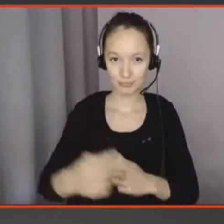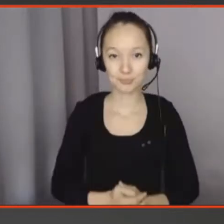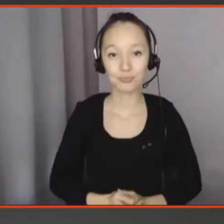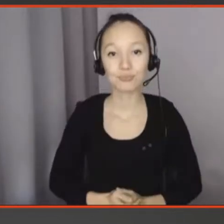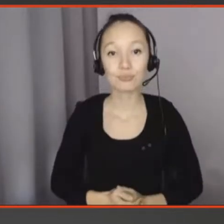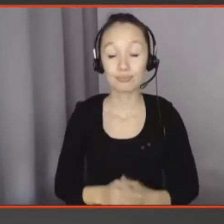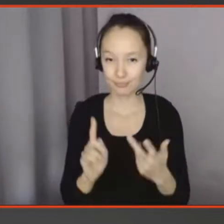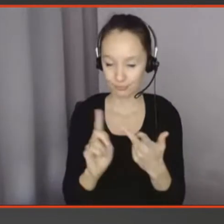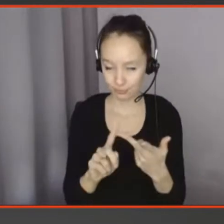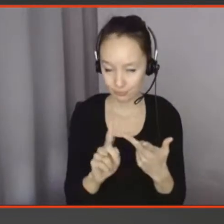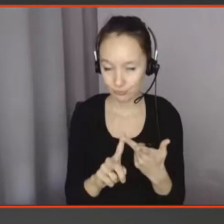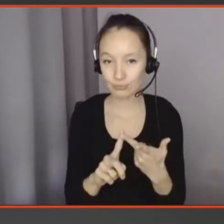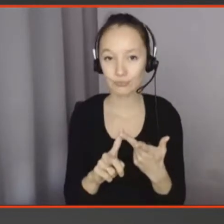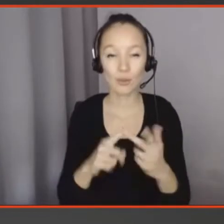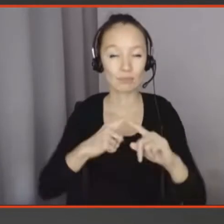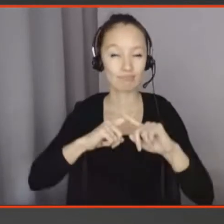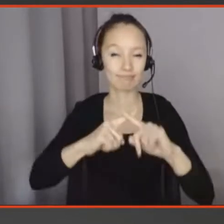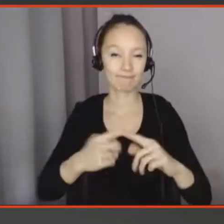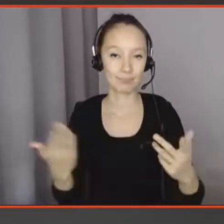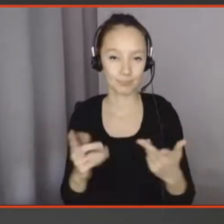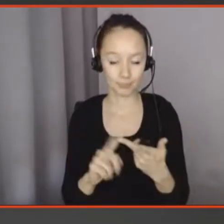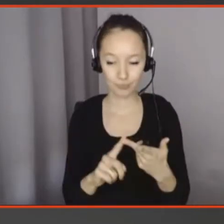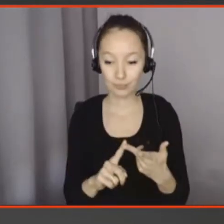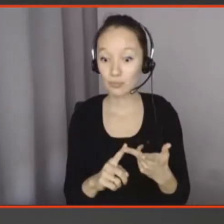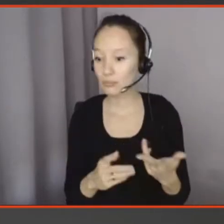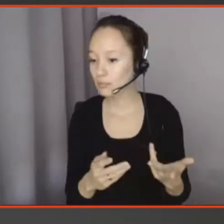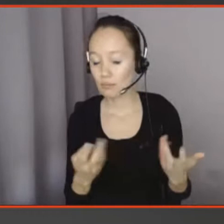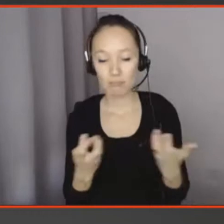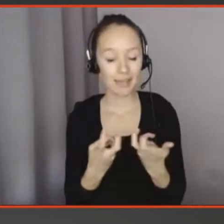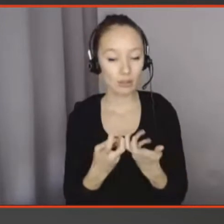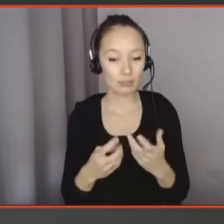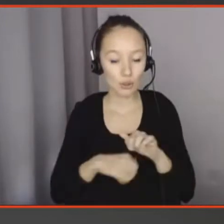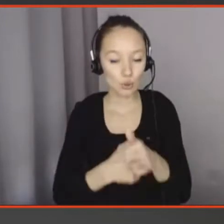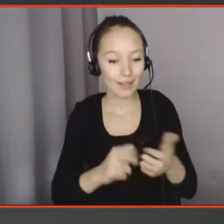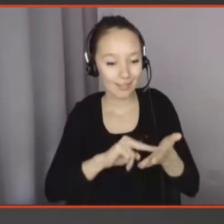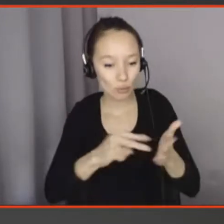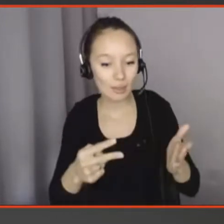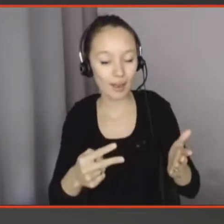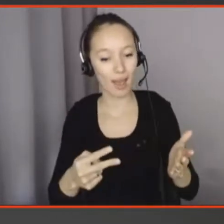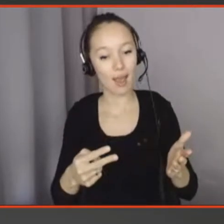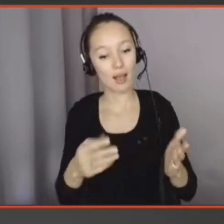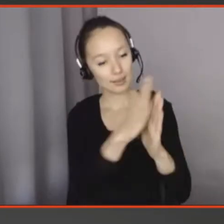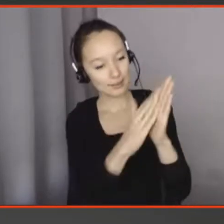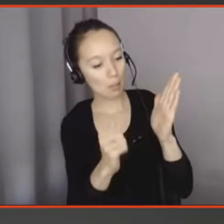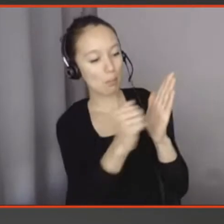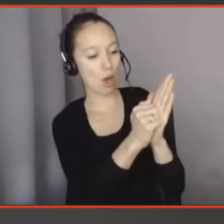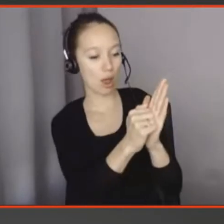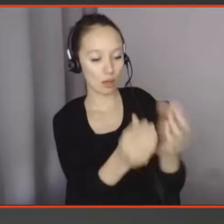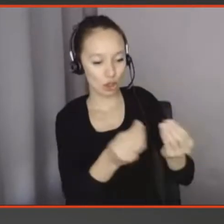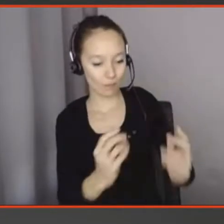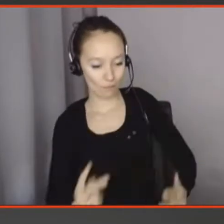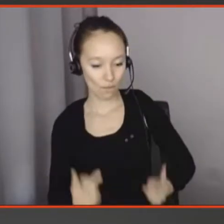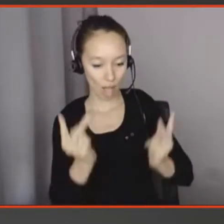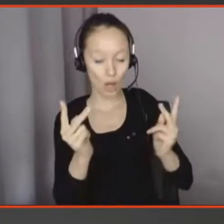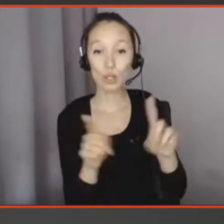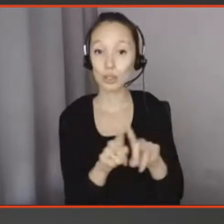technologies, c'est qu'il y des sujets dans la technologie qui sont, en fait, porteurs de valeurs ou de symbolismes. Et alors, soit on a une technologie qui n